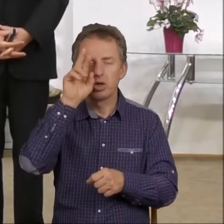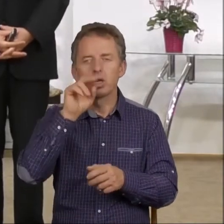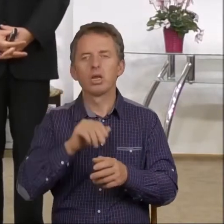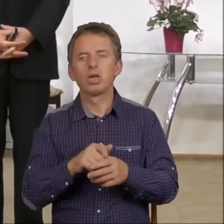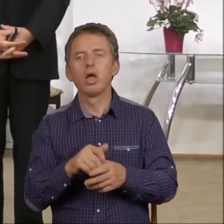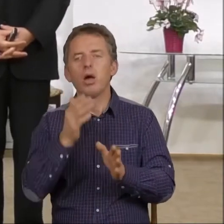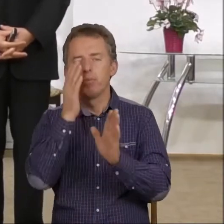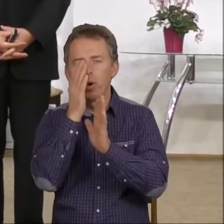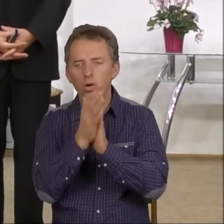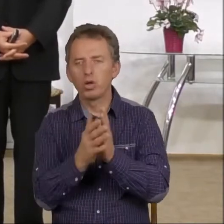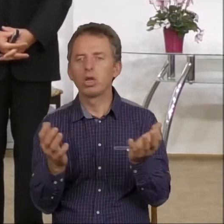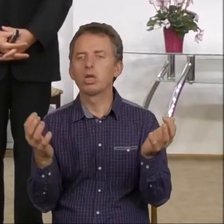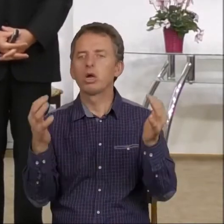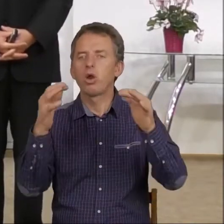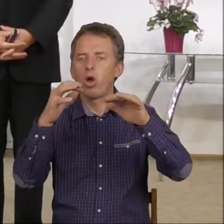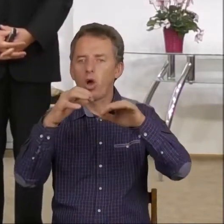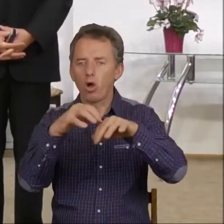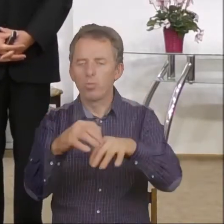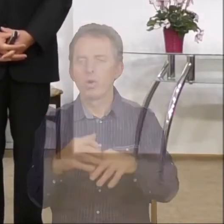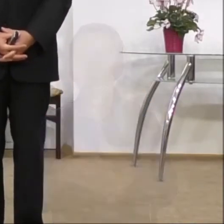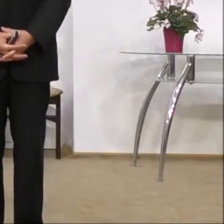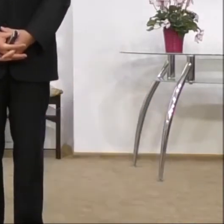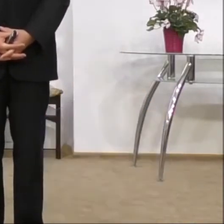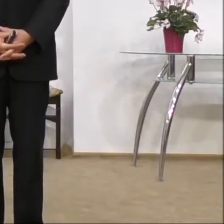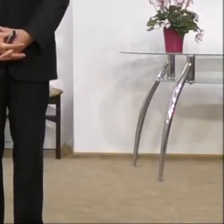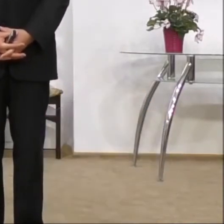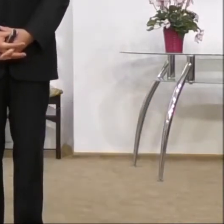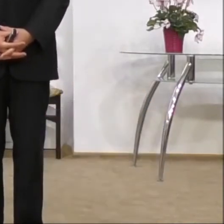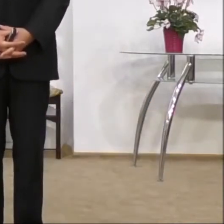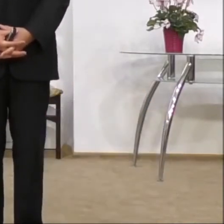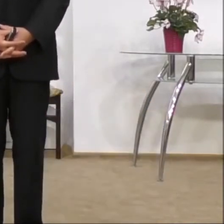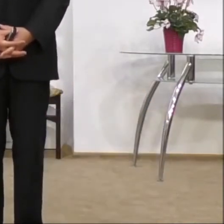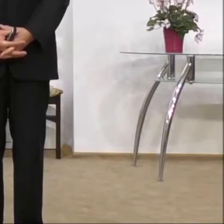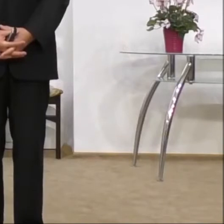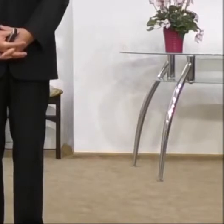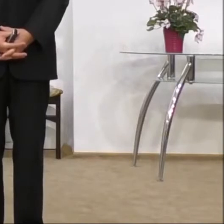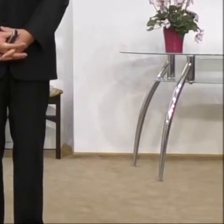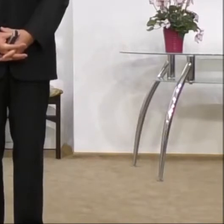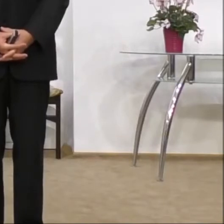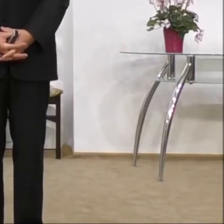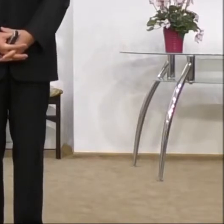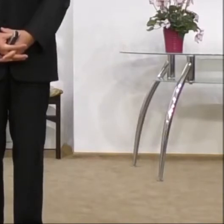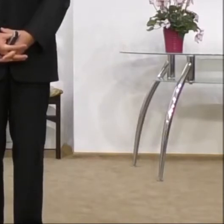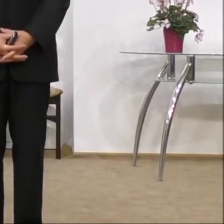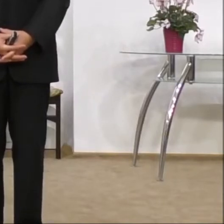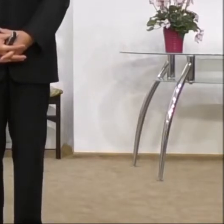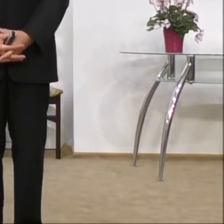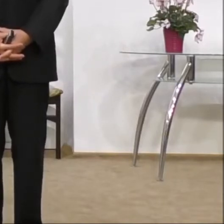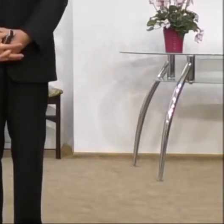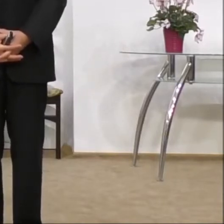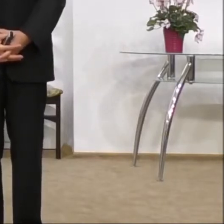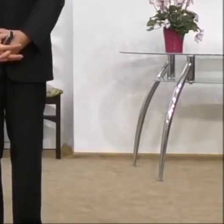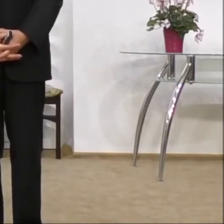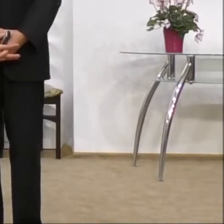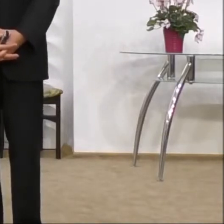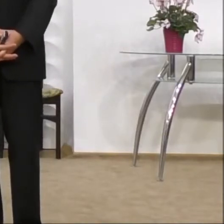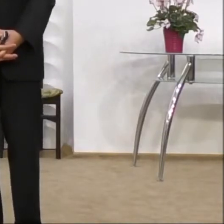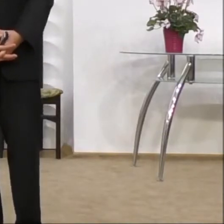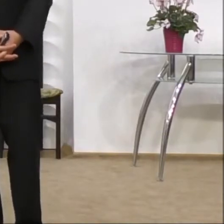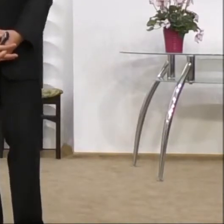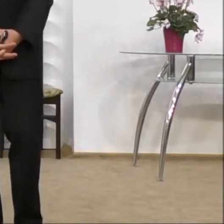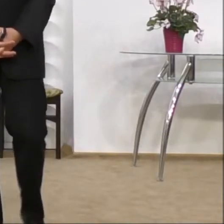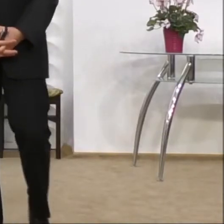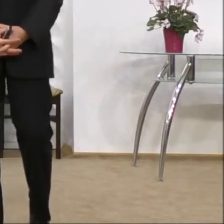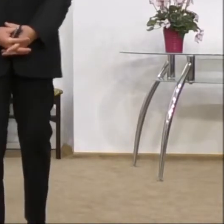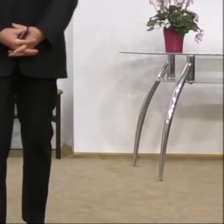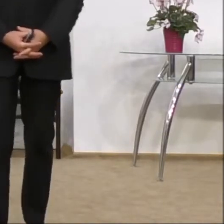Po prostu zgromadził, zgromadził tam wszystkie siły, wrogie Bogu, tam kilkuset